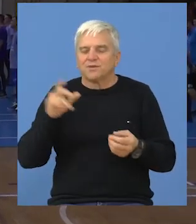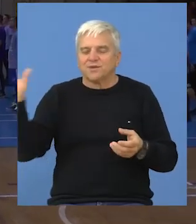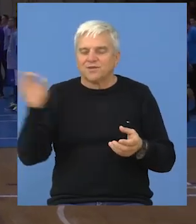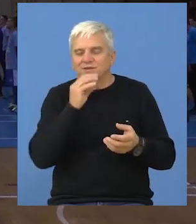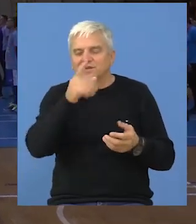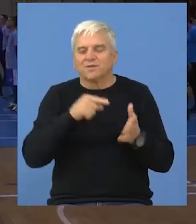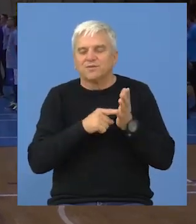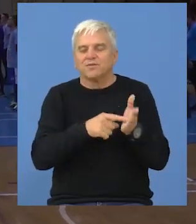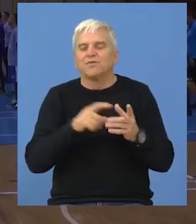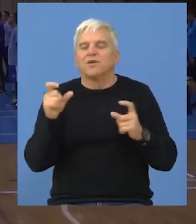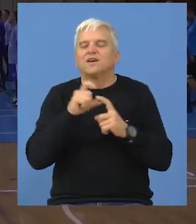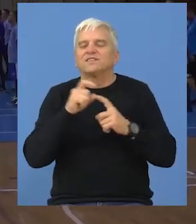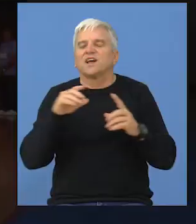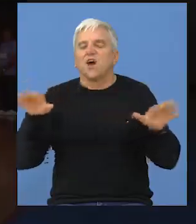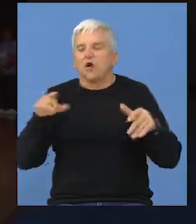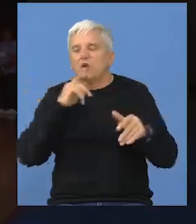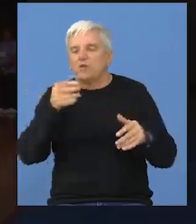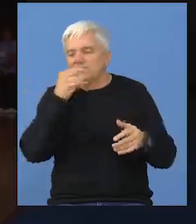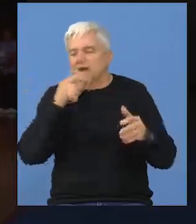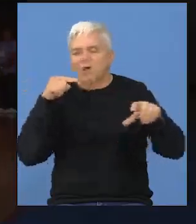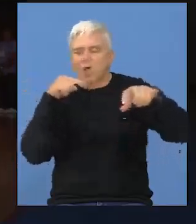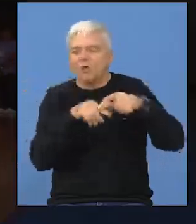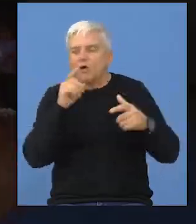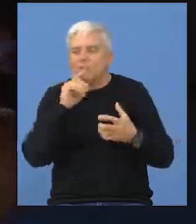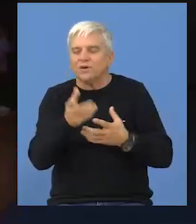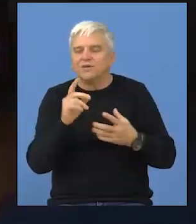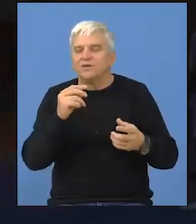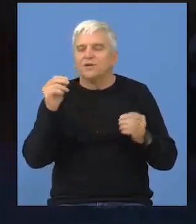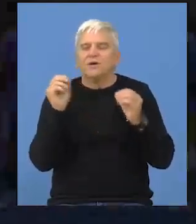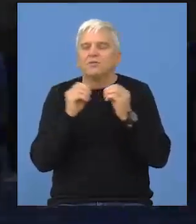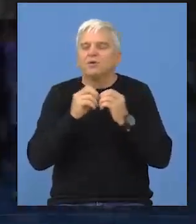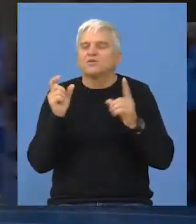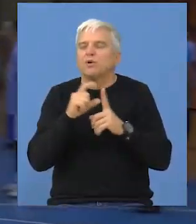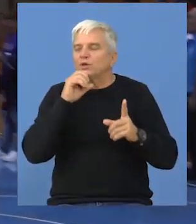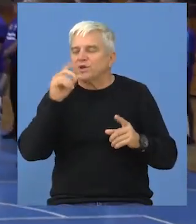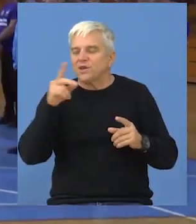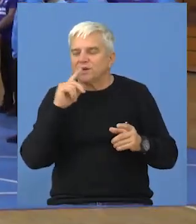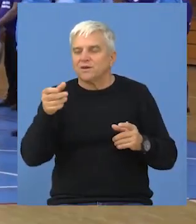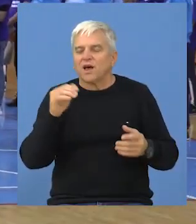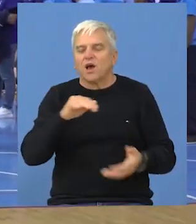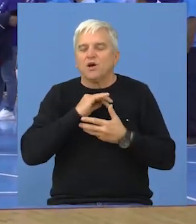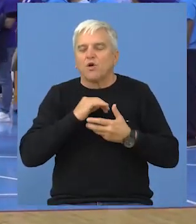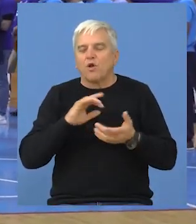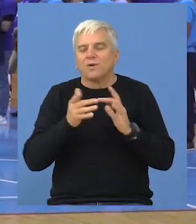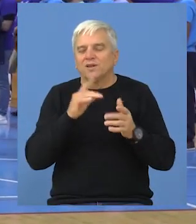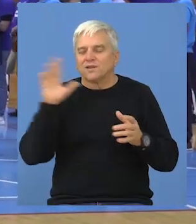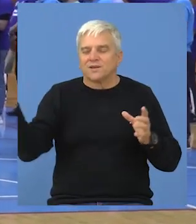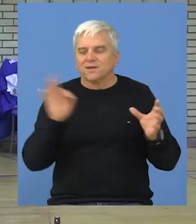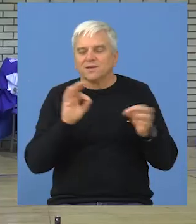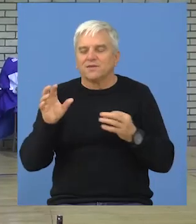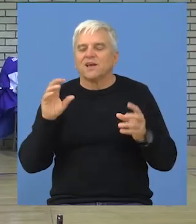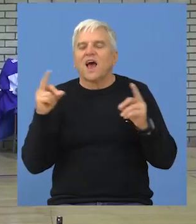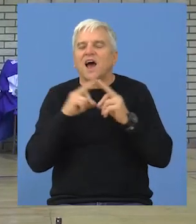igrač turnira istakao se Srđan Golub. Za najboljeg strelca proglašen je Boris Bodonji, dok je za golmana turnira